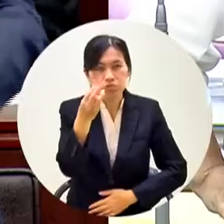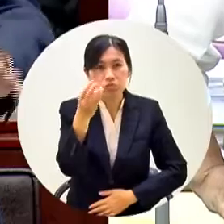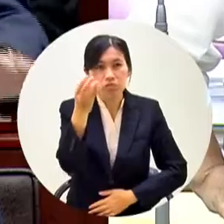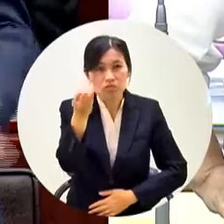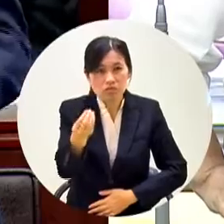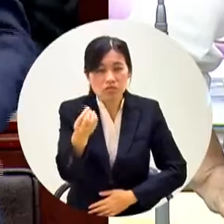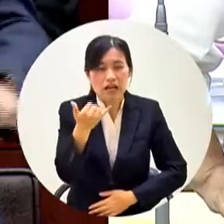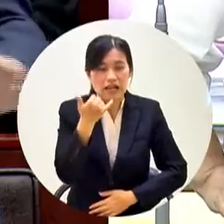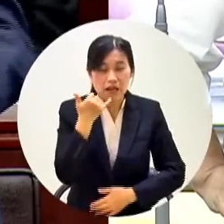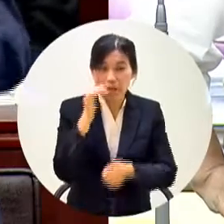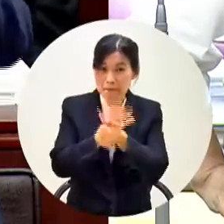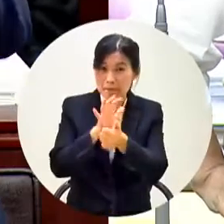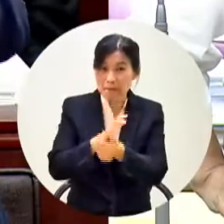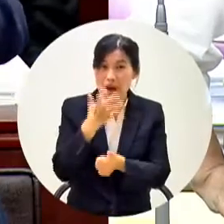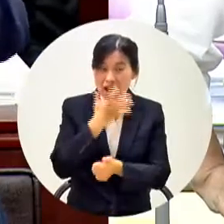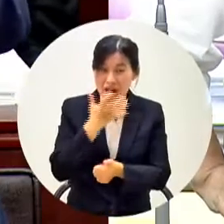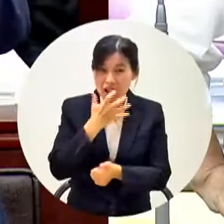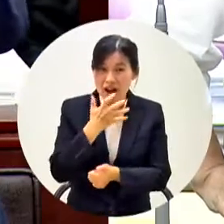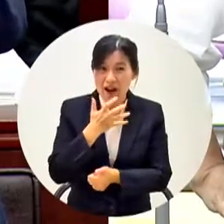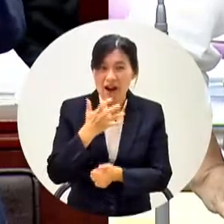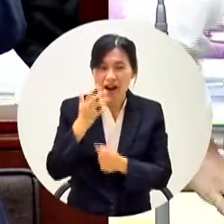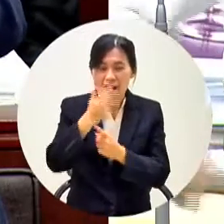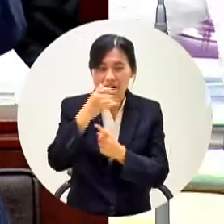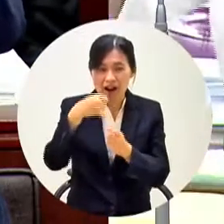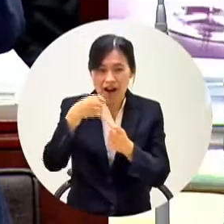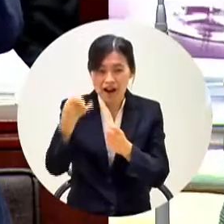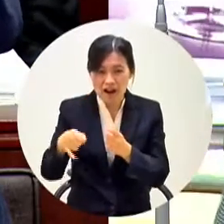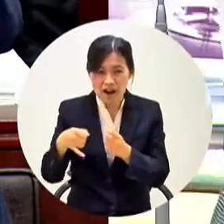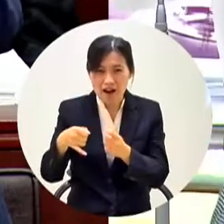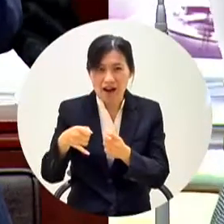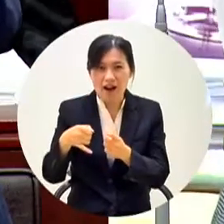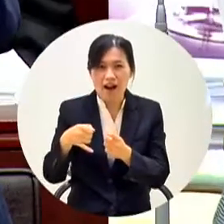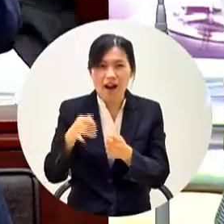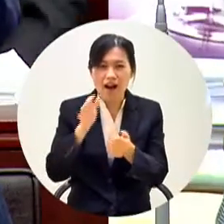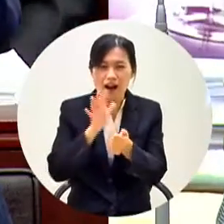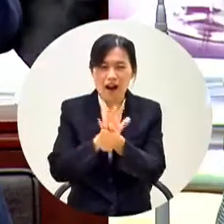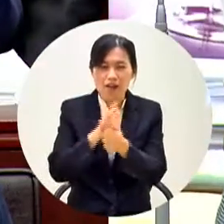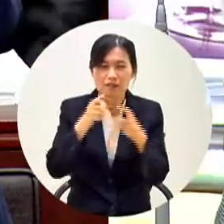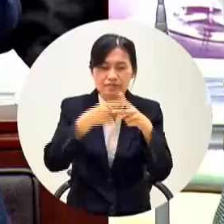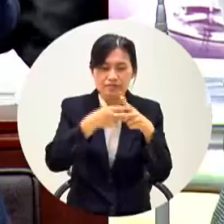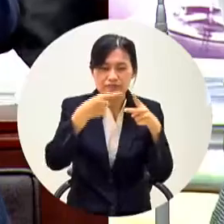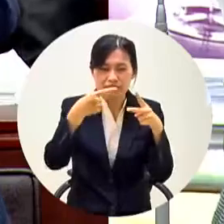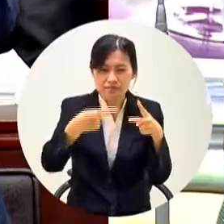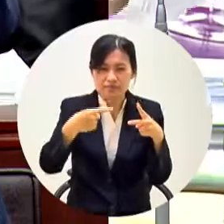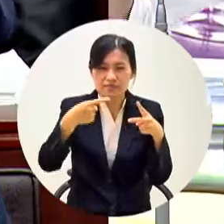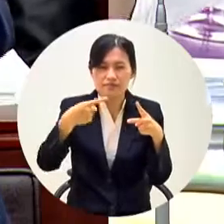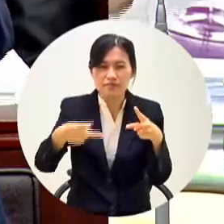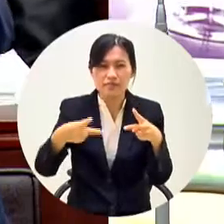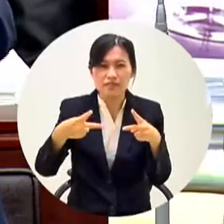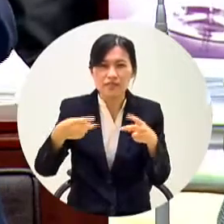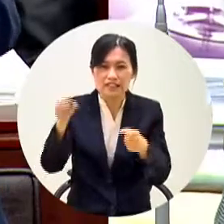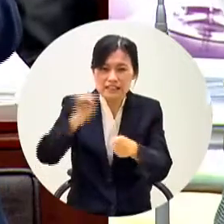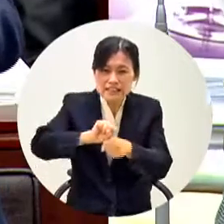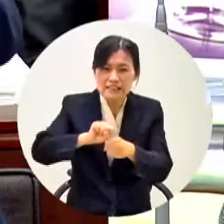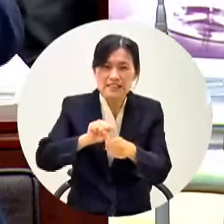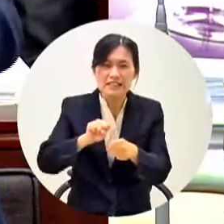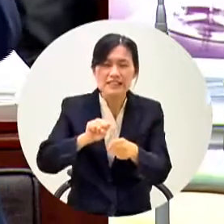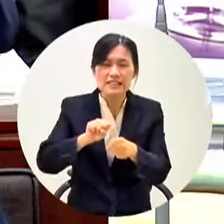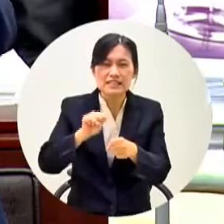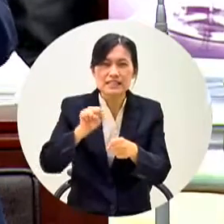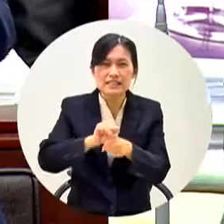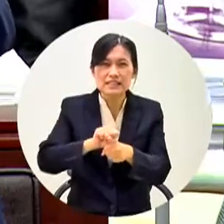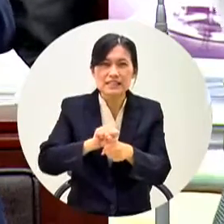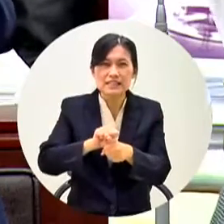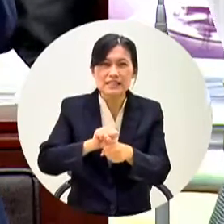可以讓嚴懲其心各方面都增加每一個小學一到二年級增加一堂對增加一個禮拜增加一堂堂課四到尾